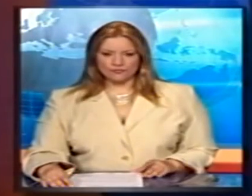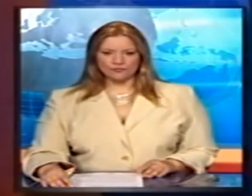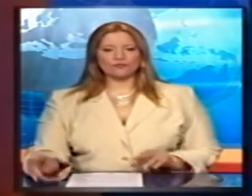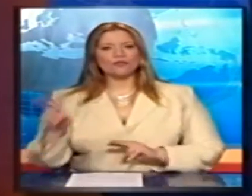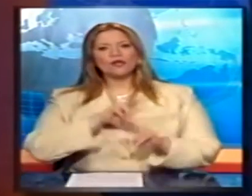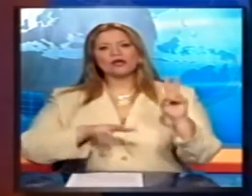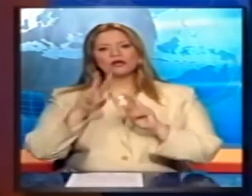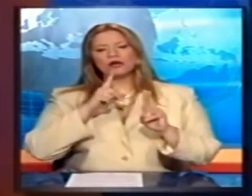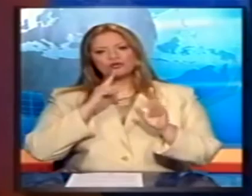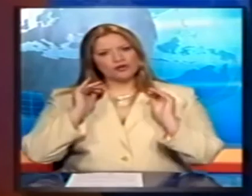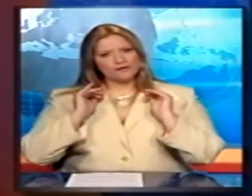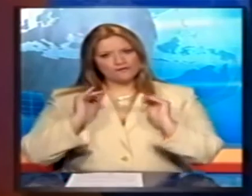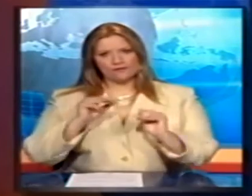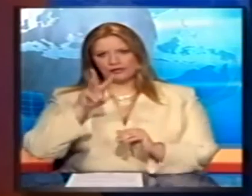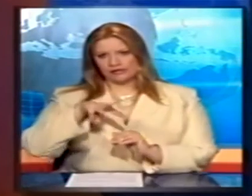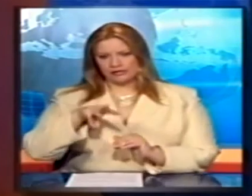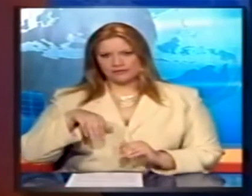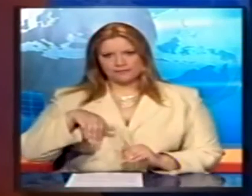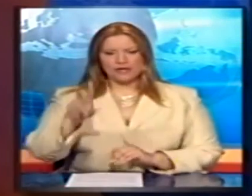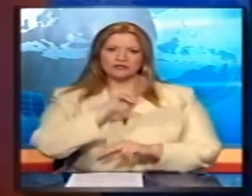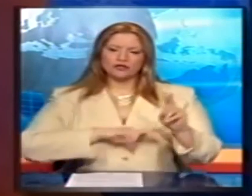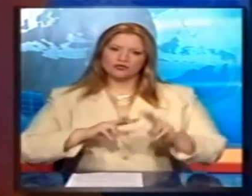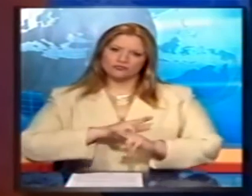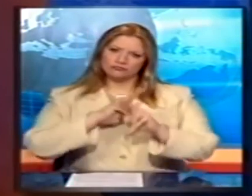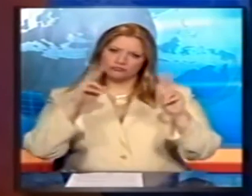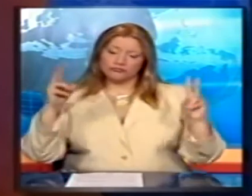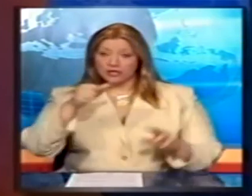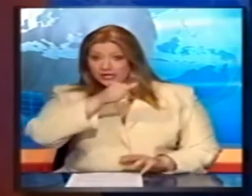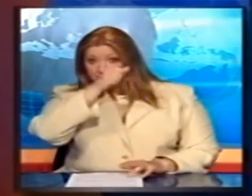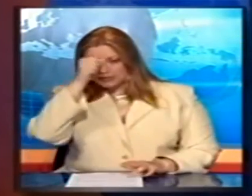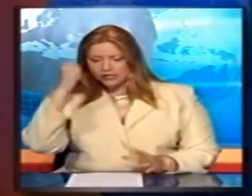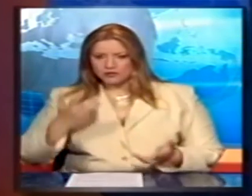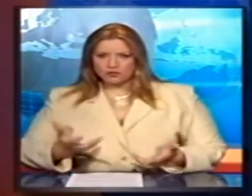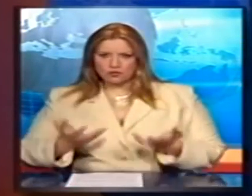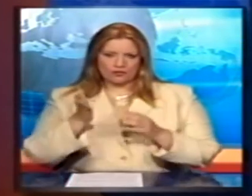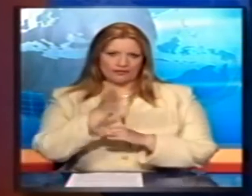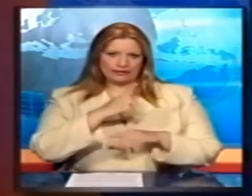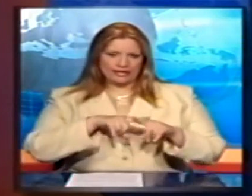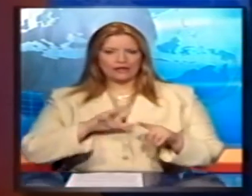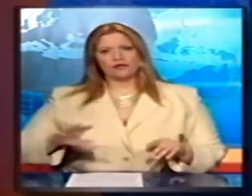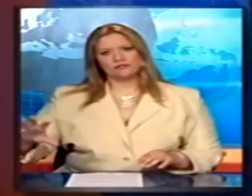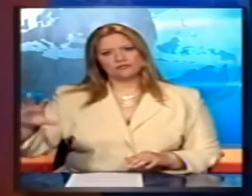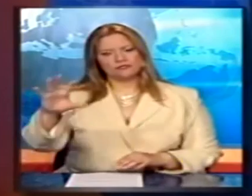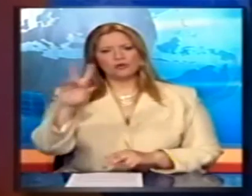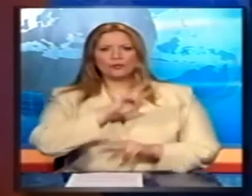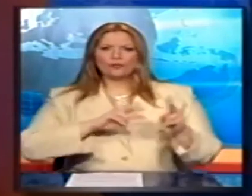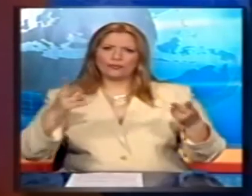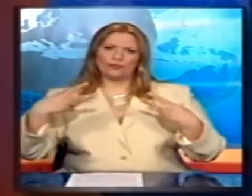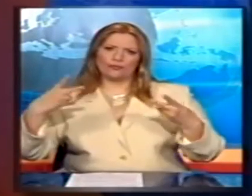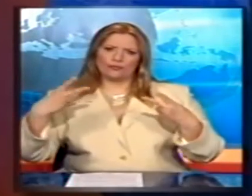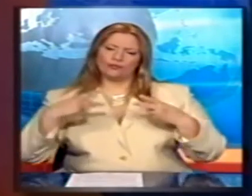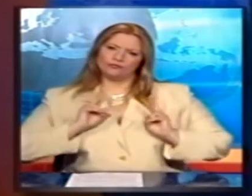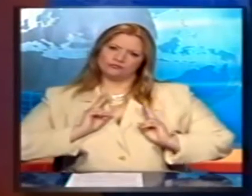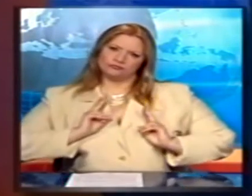Στο ίδιο μετρολόγο καιρός και το επόμενο τριήμερο Γενικά έθριος με αρκετή ζέστη στα δυτικά ενώ στις υπόλοιπες περιοχές στο Μελτέμι που συνεχίζεται